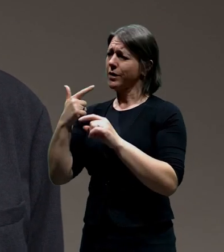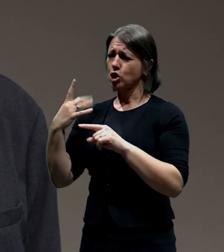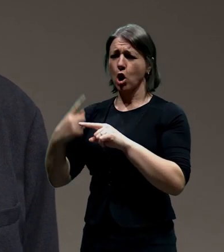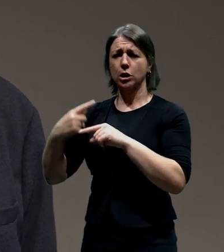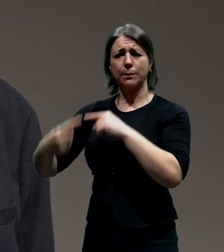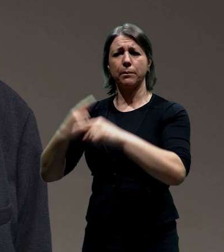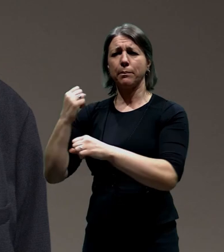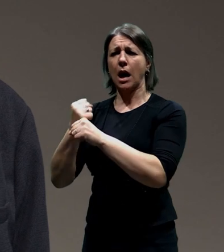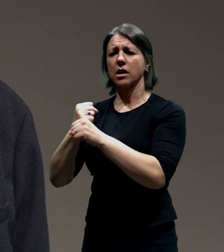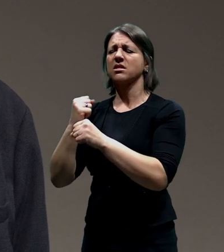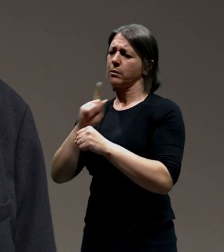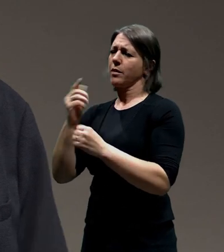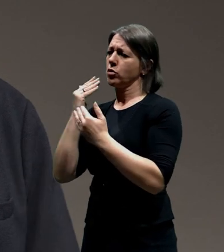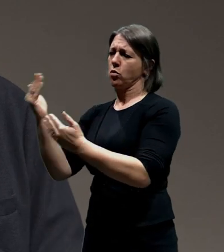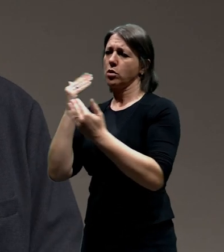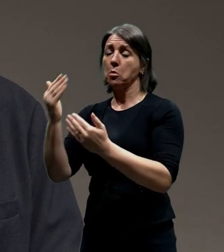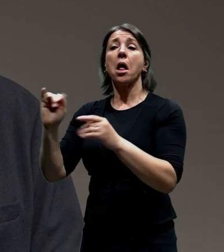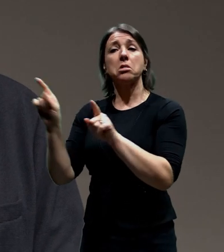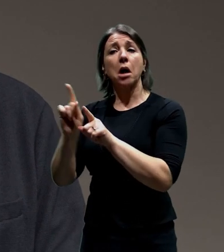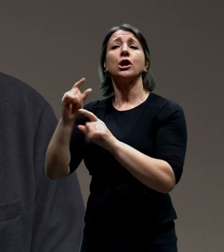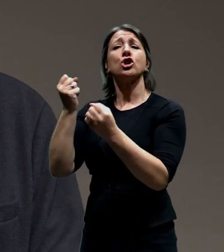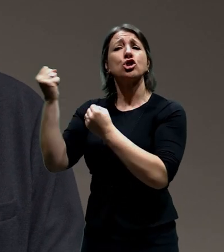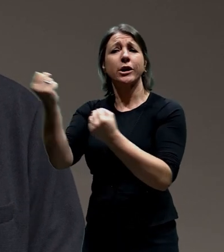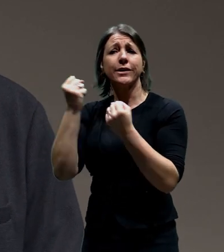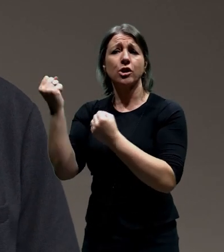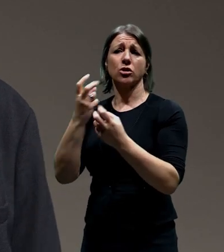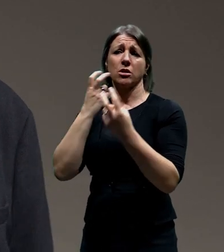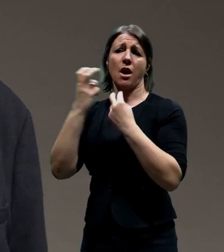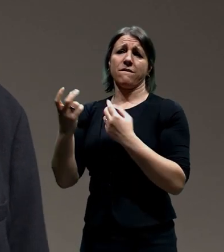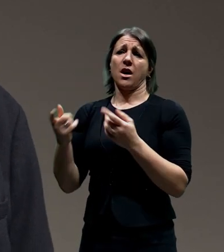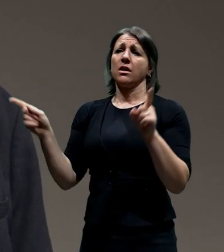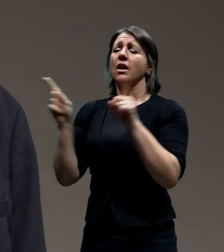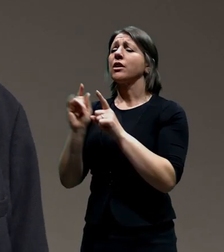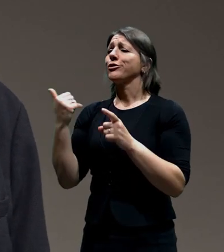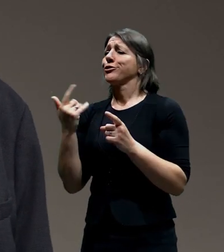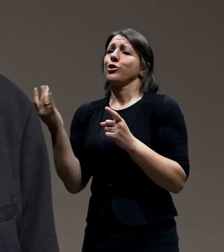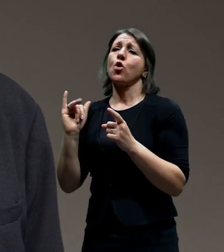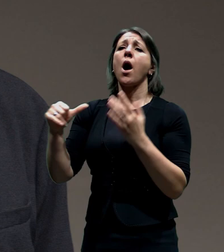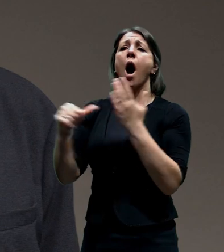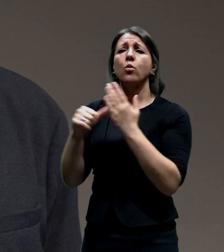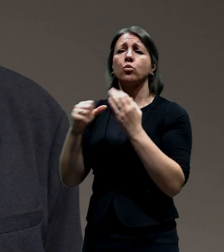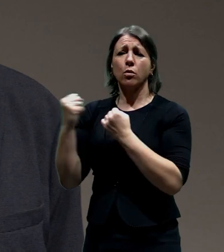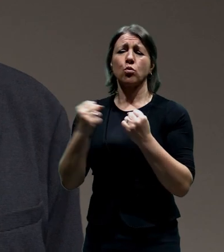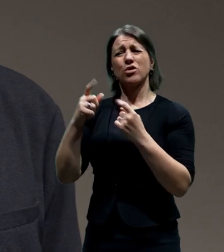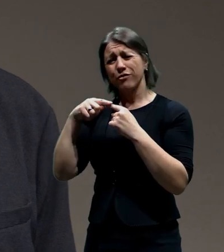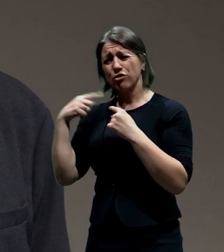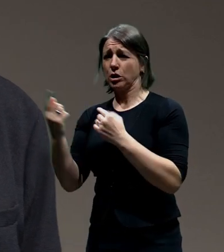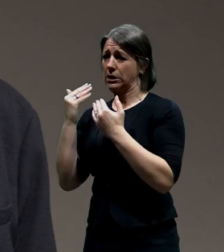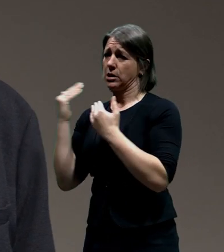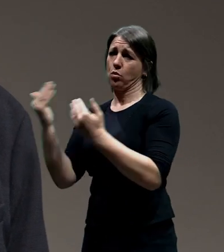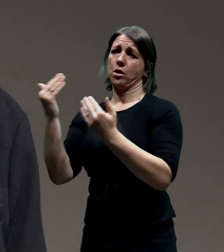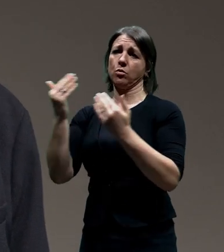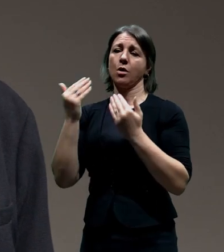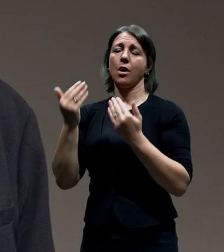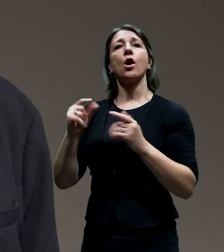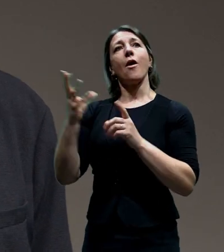teď v boji s epidemii. Jsou to třeba i řidiči tramvají, strojbůdci, řidiči autobusu a další, kteří jsou z mé